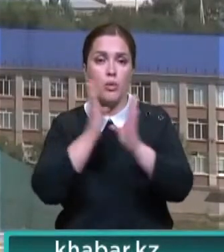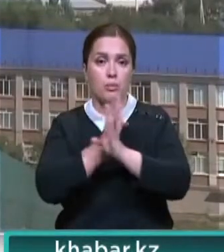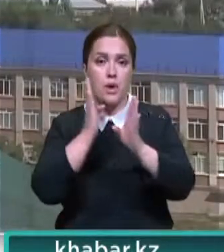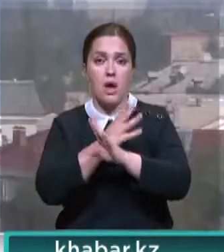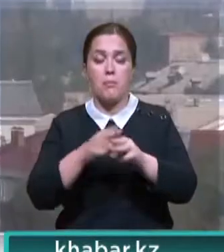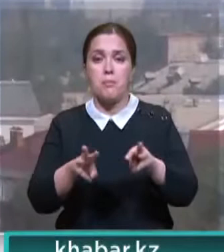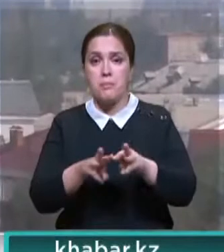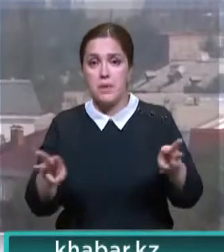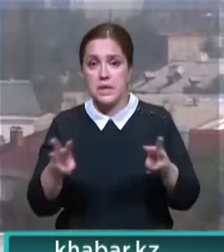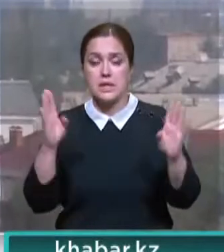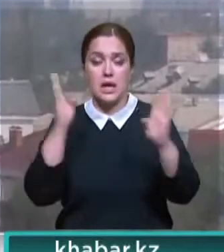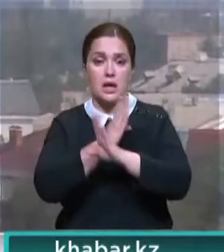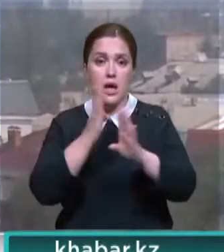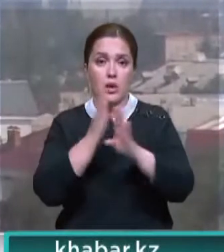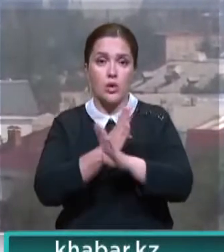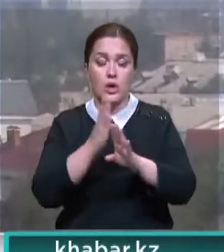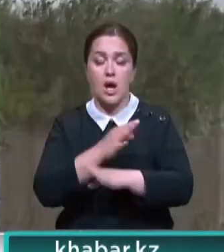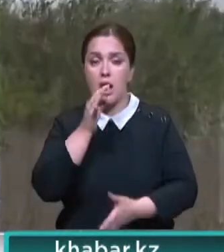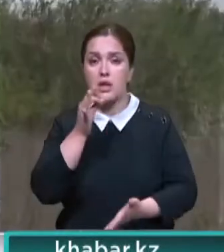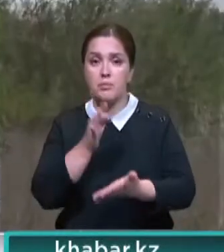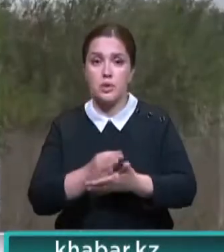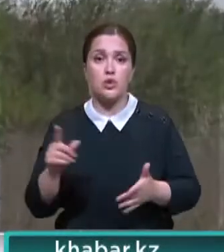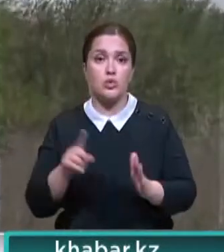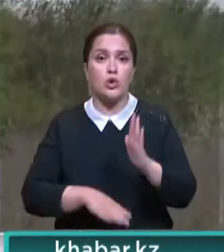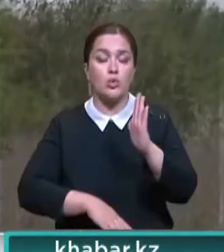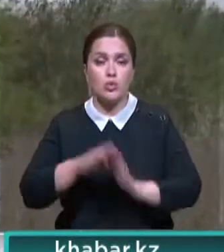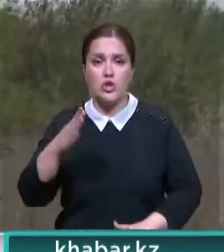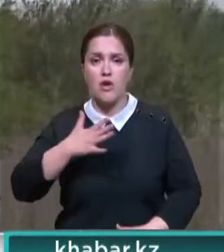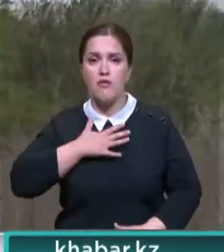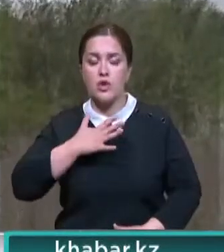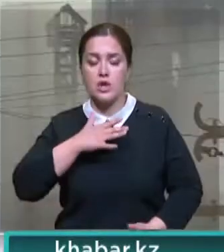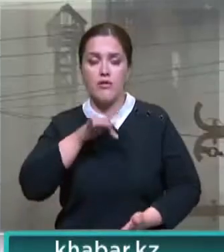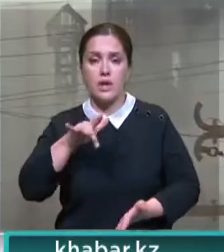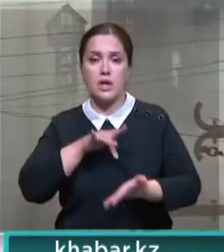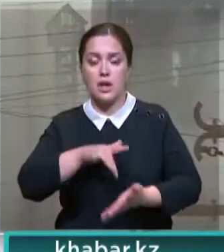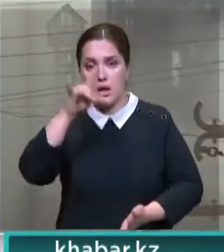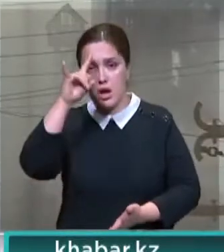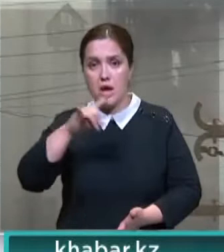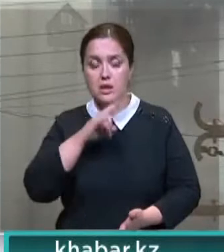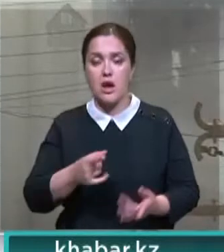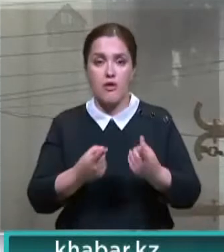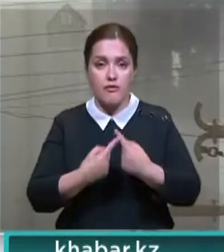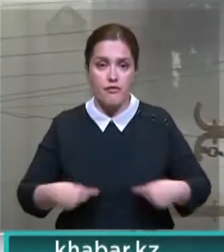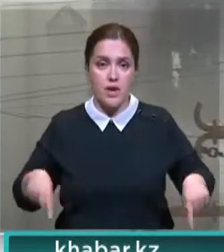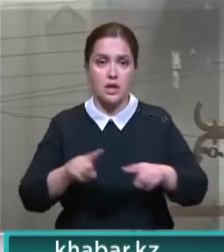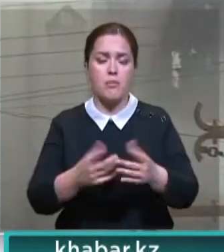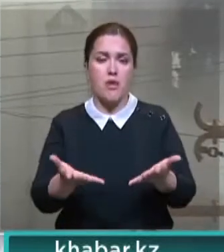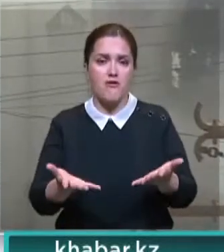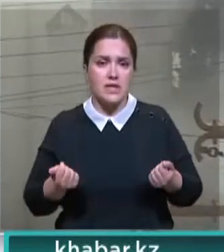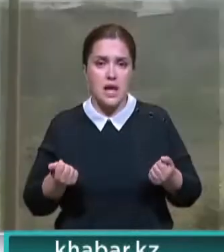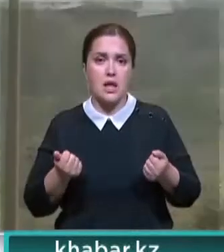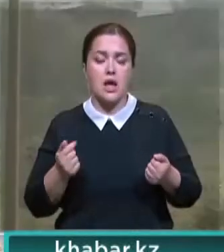Министр экологии Макзумер Загалиев отметил, что для улучшения воздуха в городах Казахстана ведомство взяло на вооружение